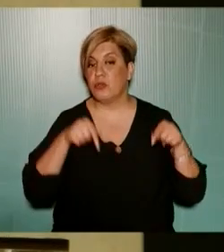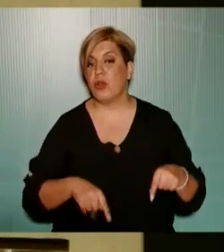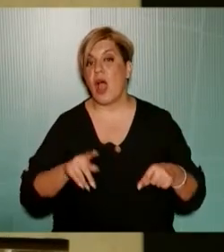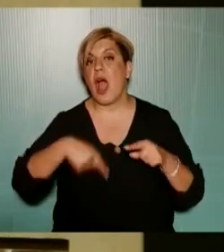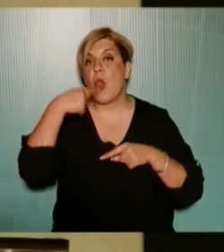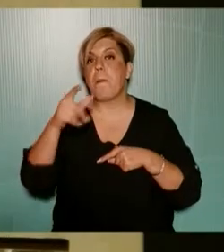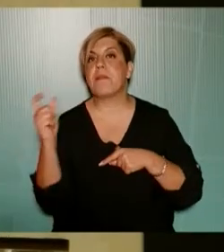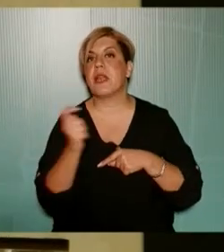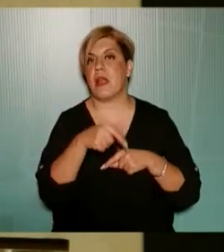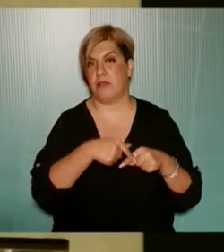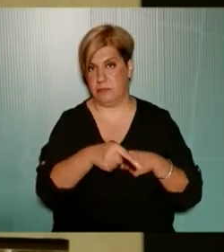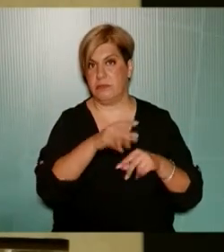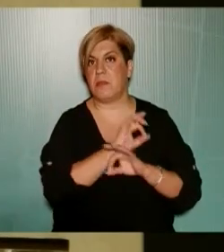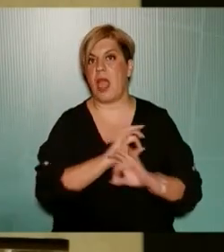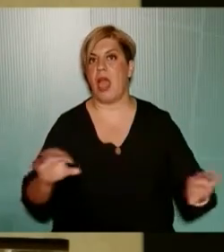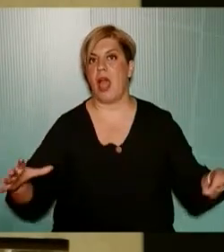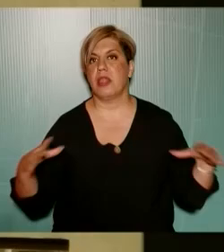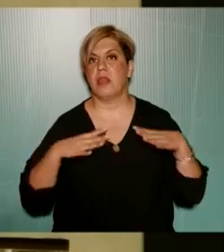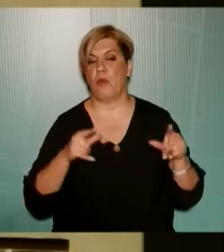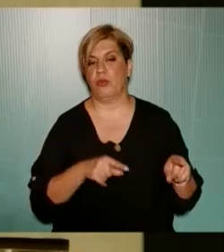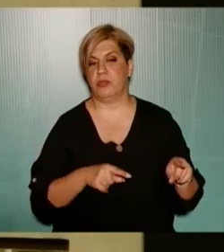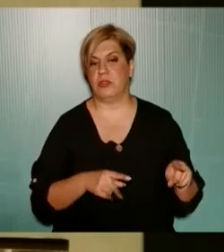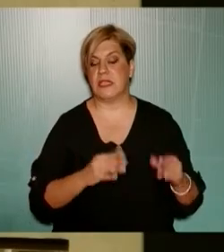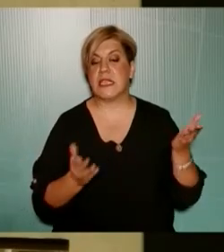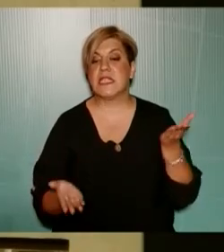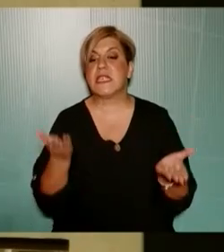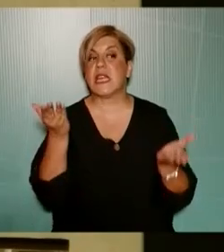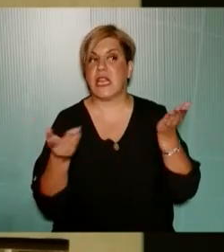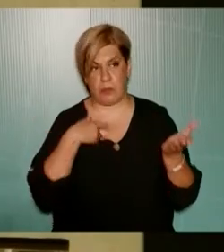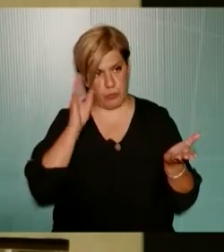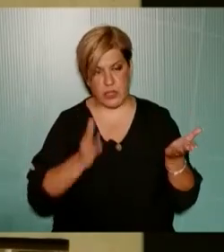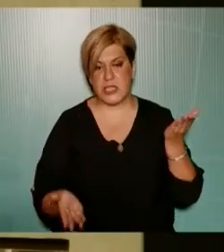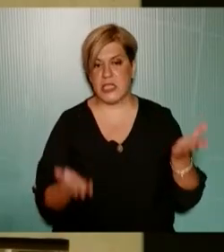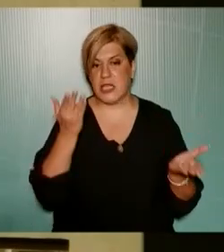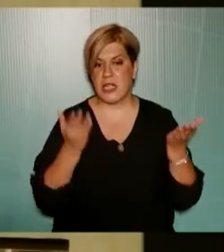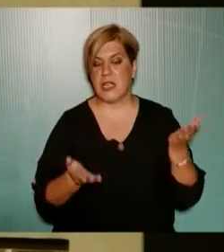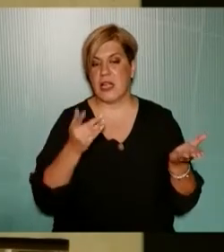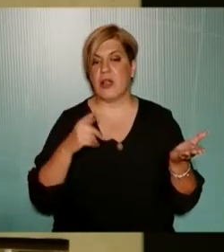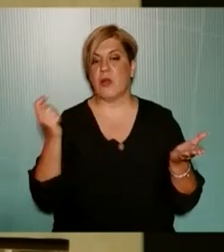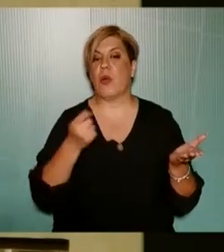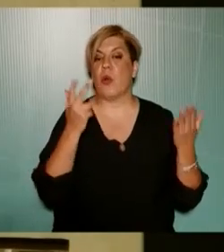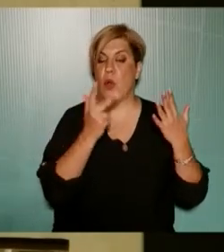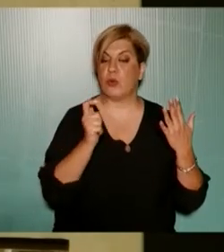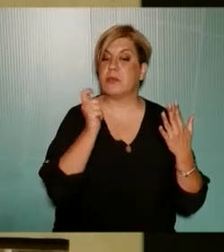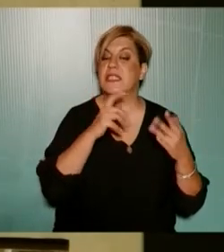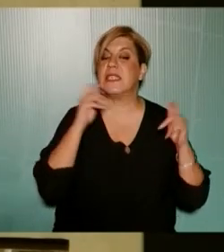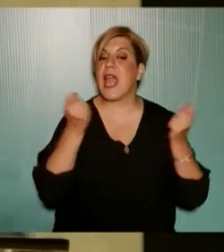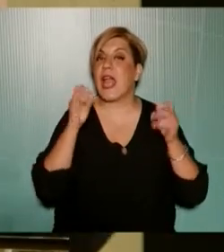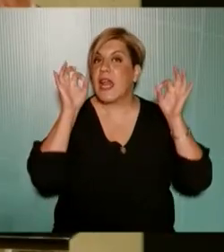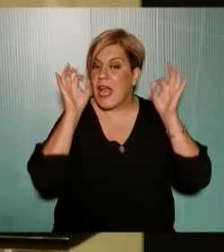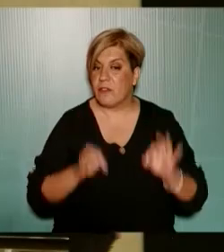τον άλλο μήνα και θα το κάνουμε και συγκριτικά κύριε Πέγκα θα μιλήσουμε τι έγινε τους οχτώ αυτούς μήνες